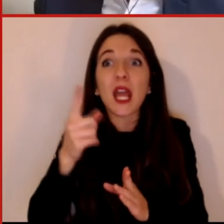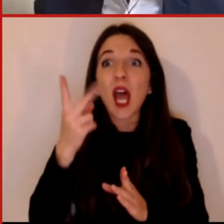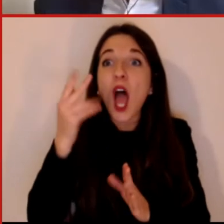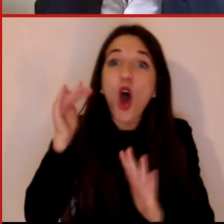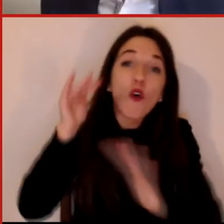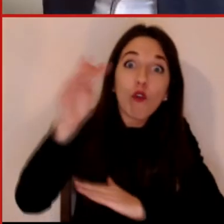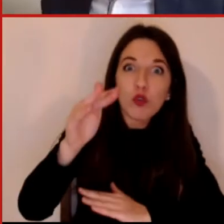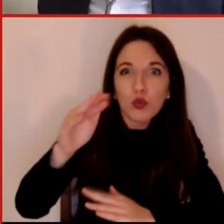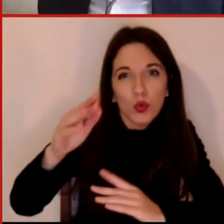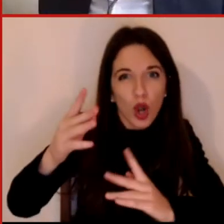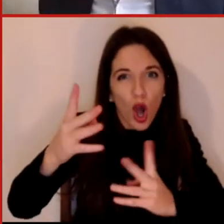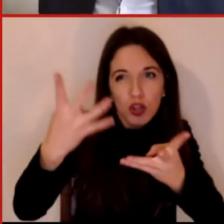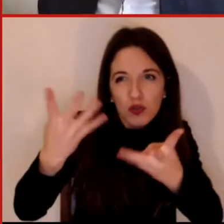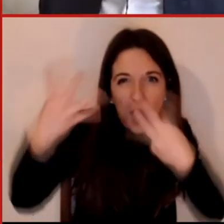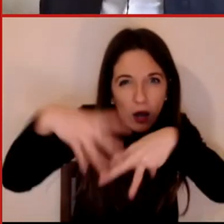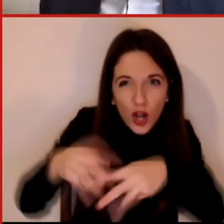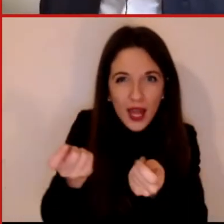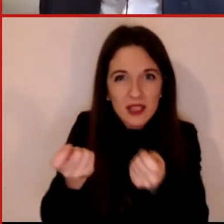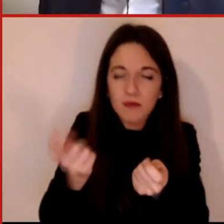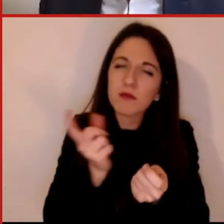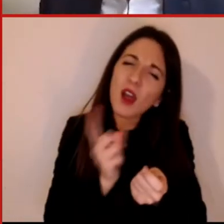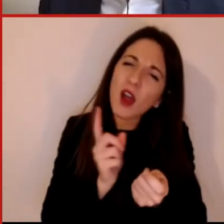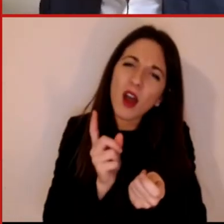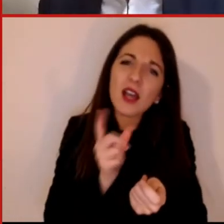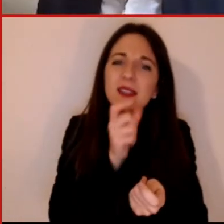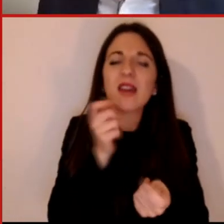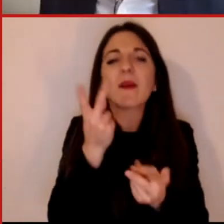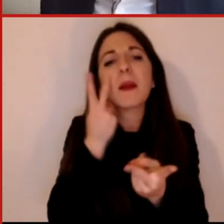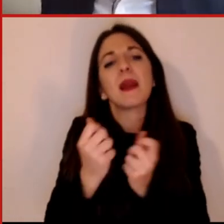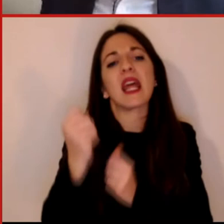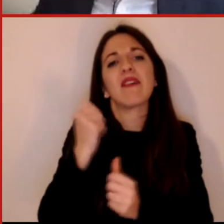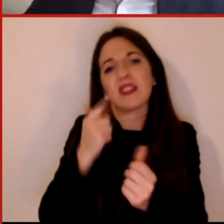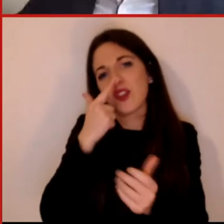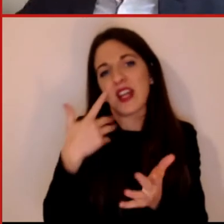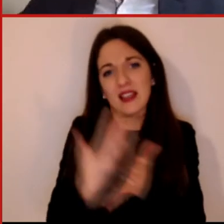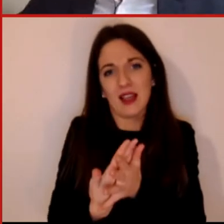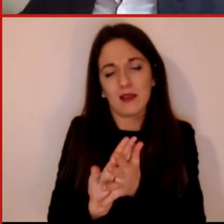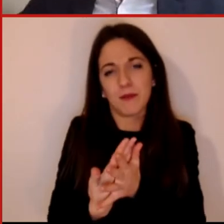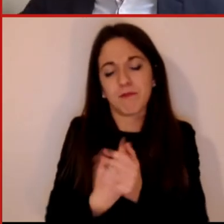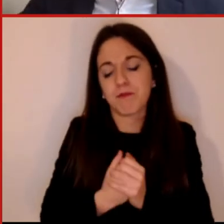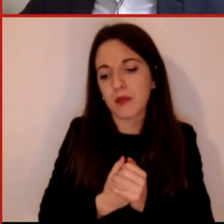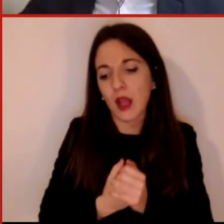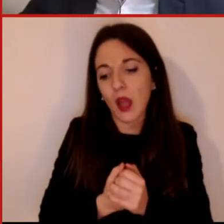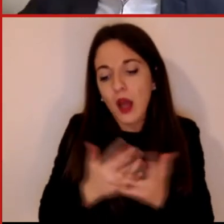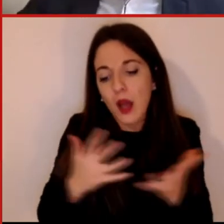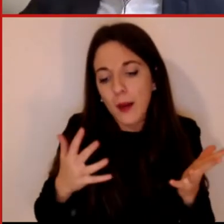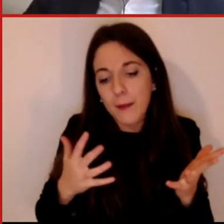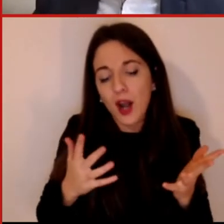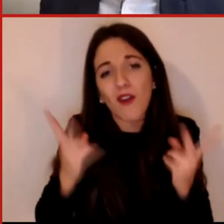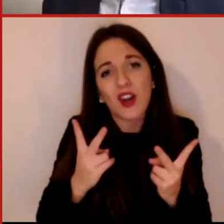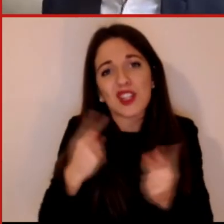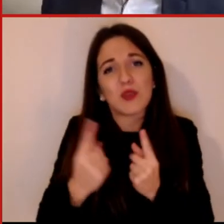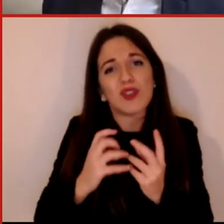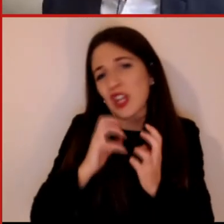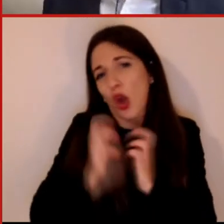complessità cioè se dobbiamo prendere delle lezioni da questa pandemia è proprio quella di